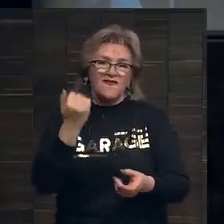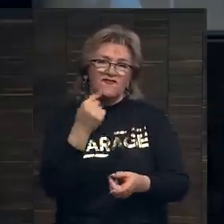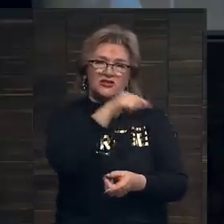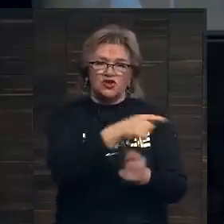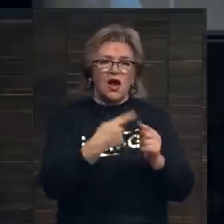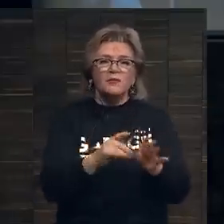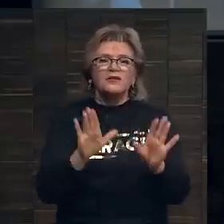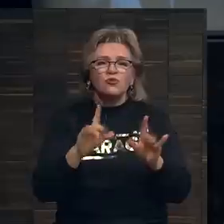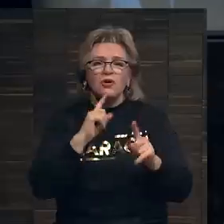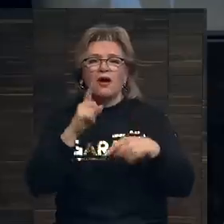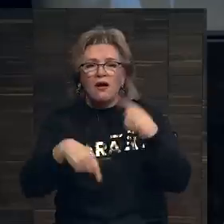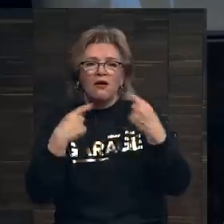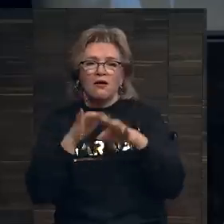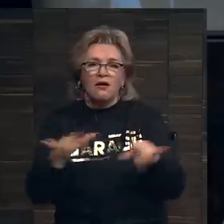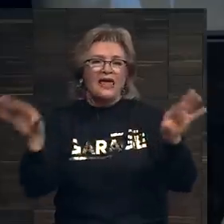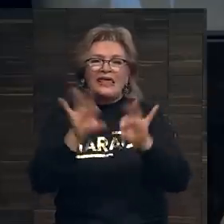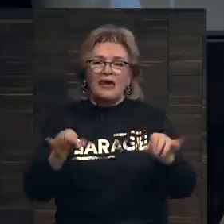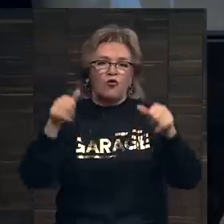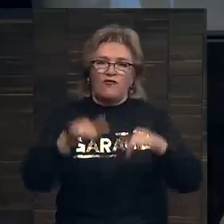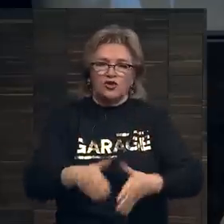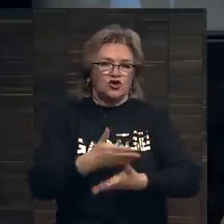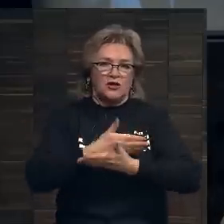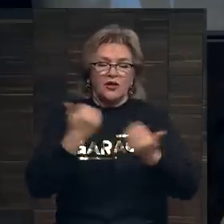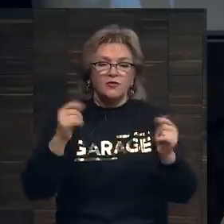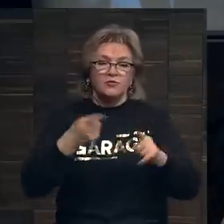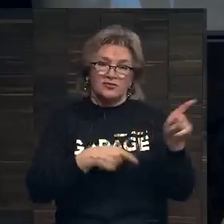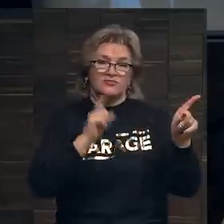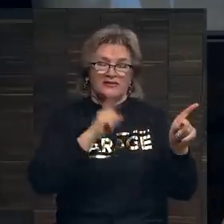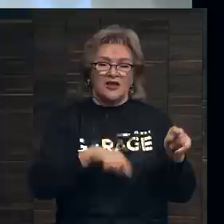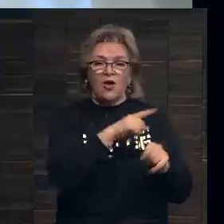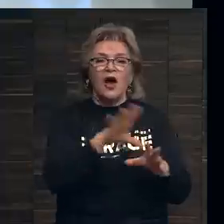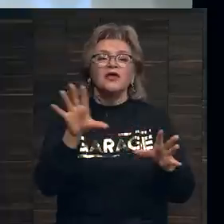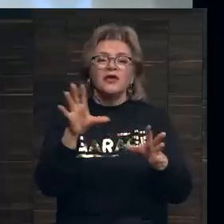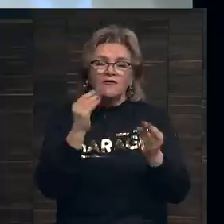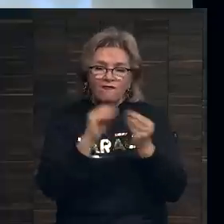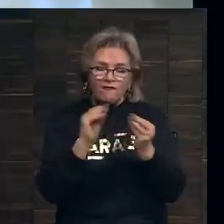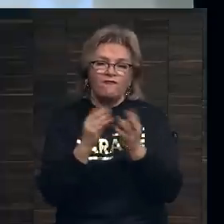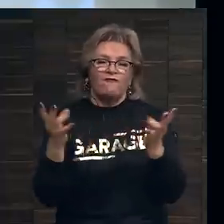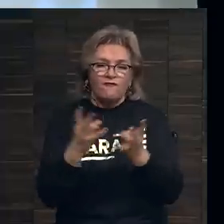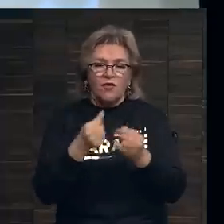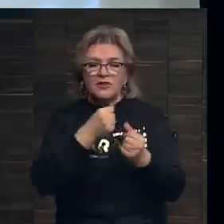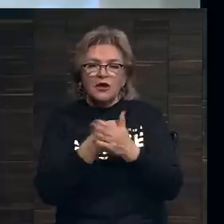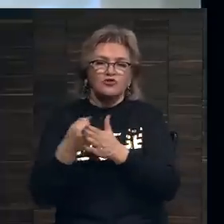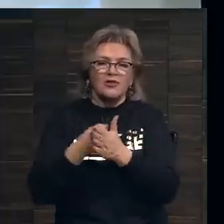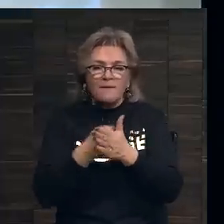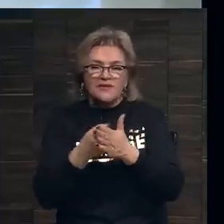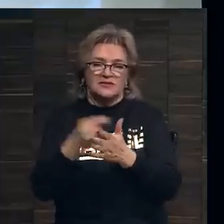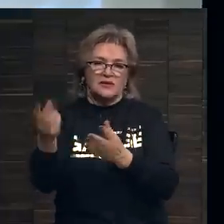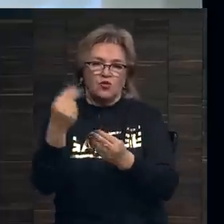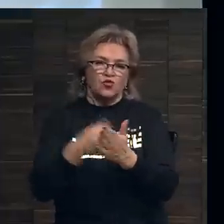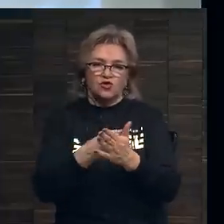Штатах об этом только говорят, но никакого решения не было, насколько я знаю. Они все еще пытаются добиться своего в этой